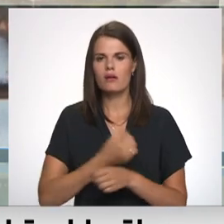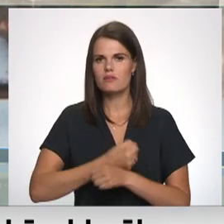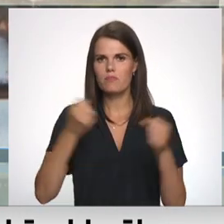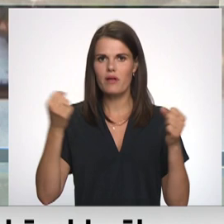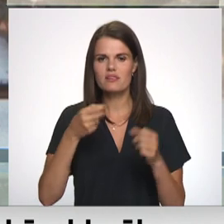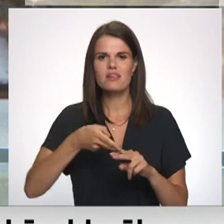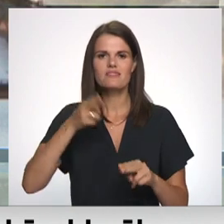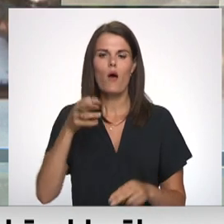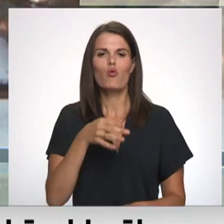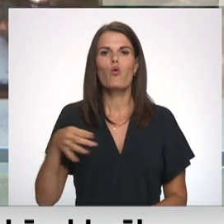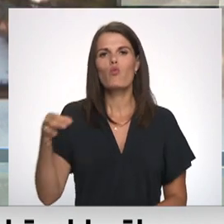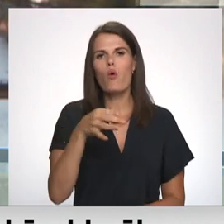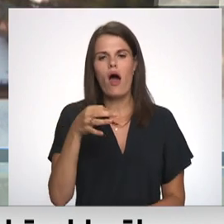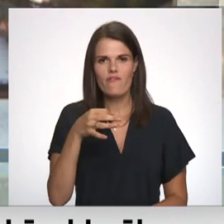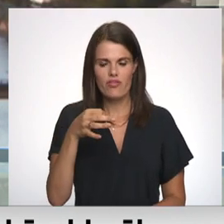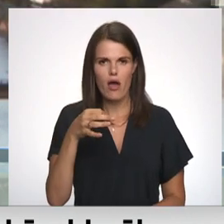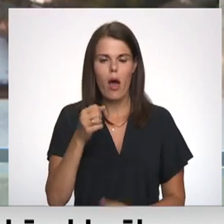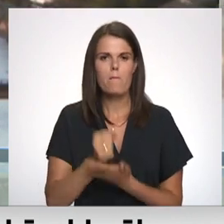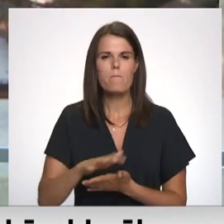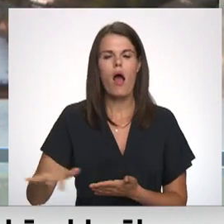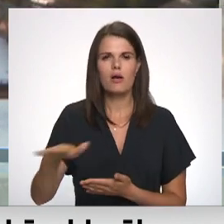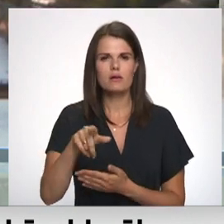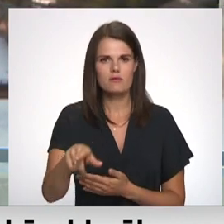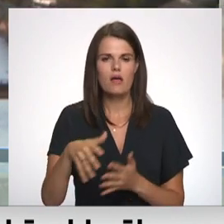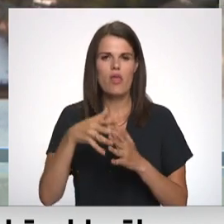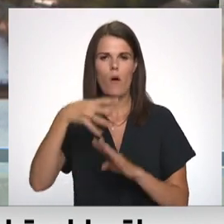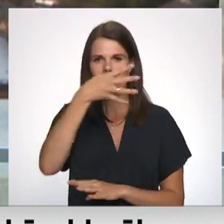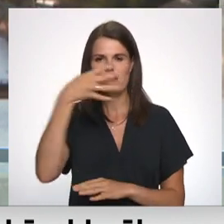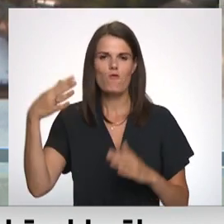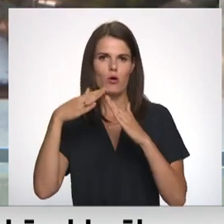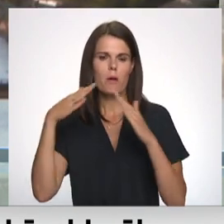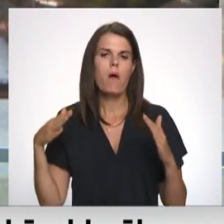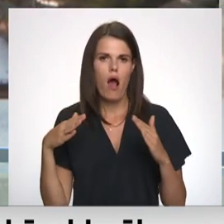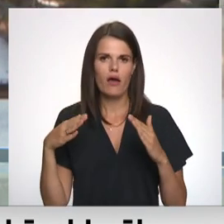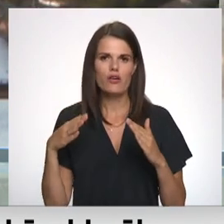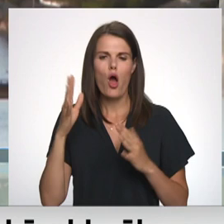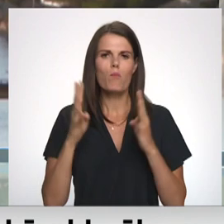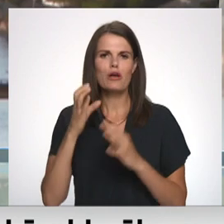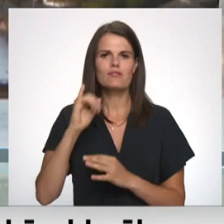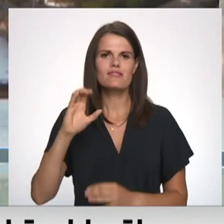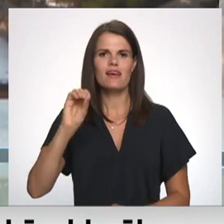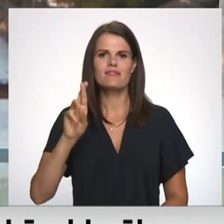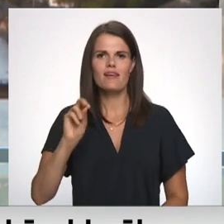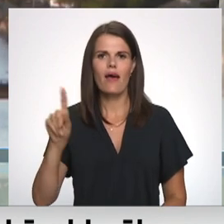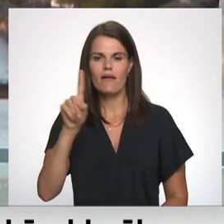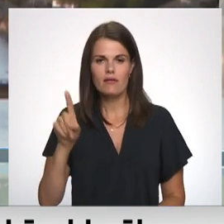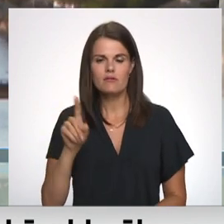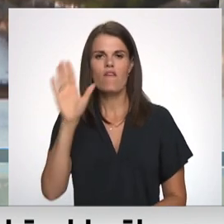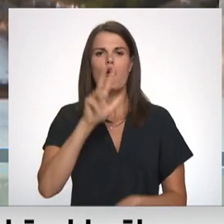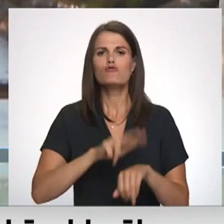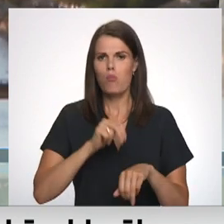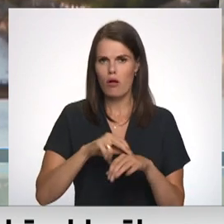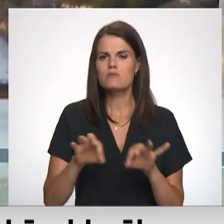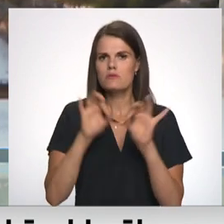frādziena, saldus novada. Novadnieku pagasta daudzīvokļa mājā meiša cieceras. Valsts policijā sāks krimināla process par